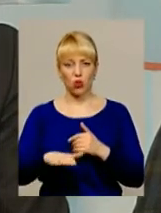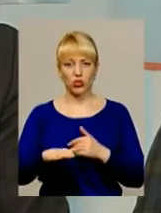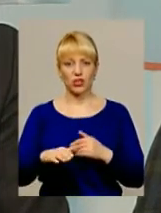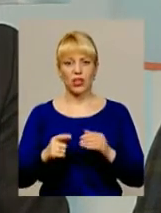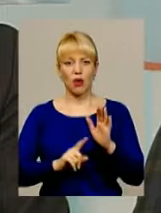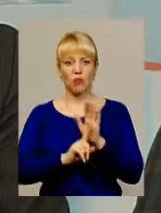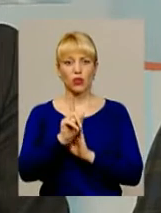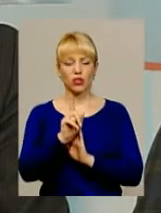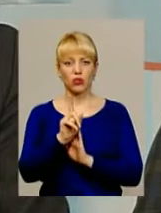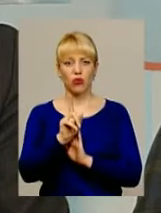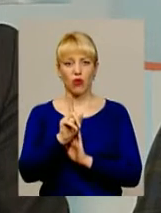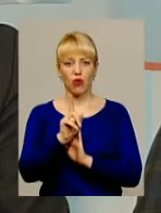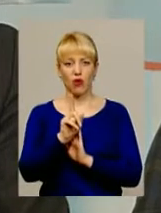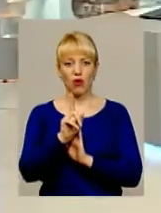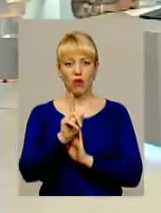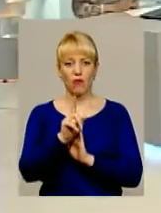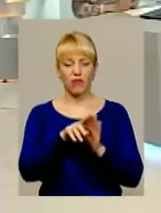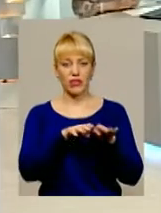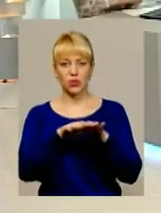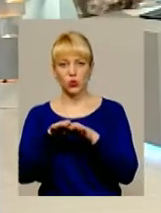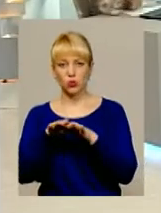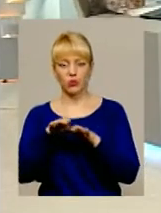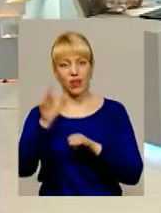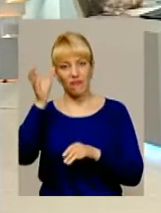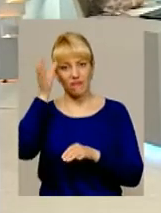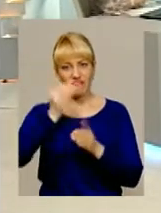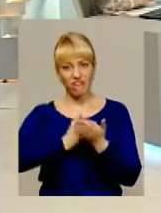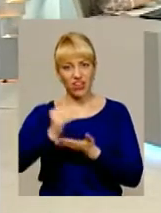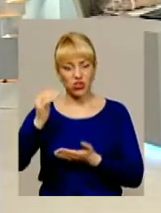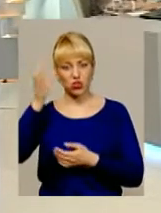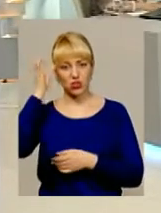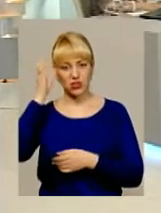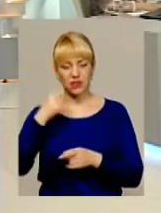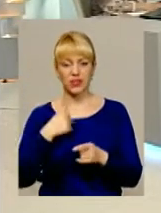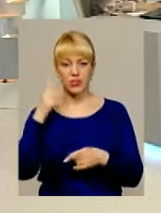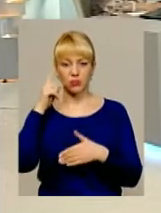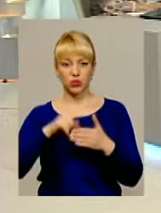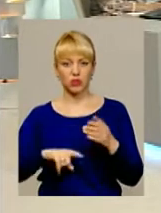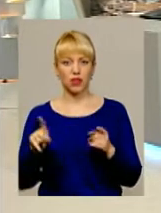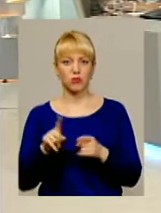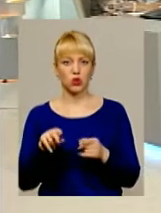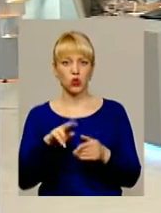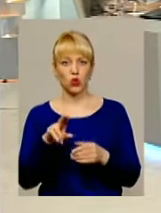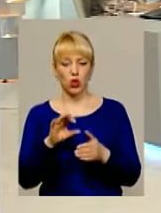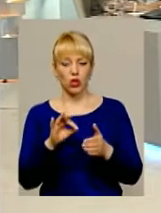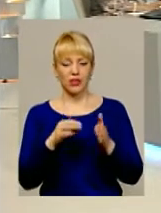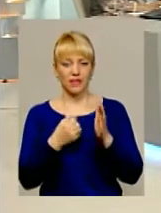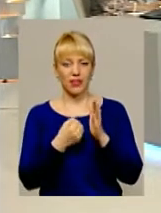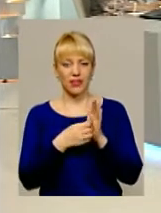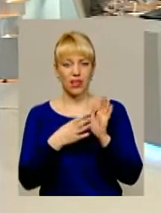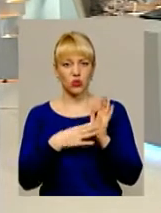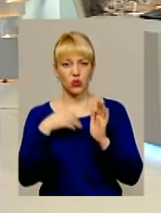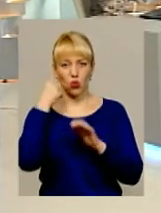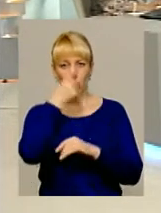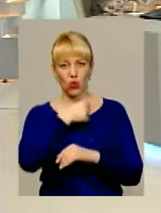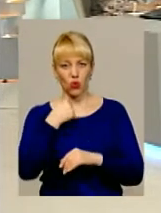початковий ступінь вищої освіти. Сподіваємося, що нарешті до 2019 року, бо